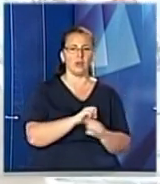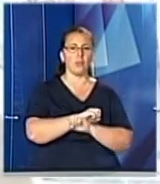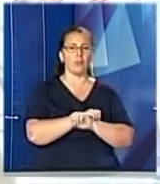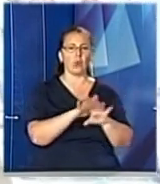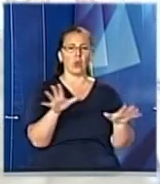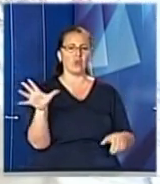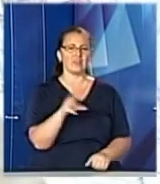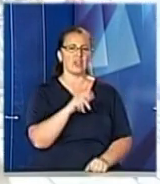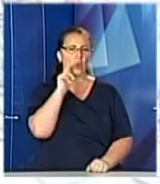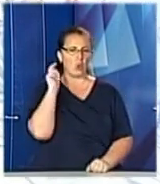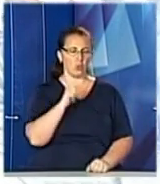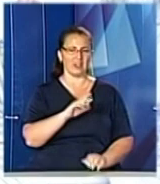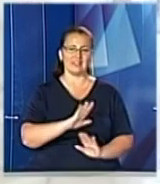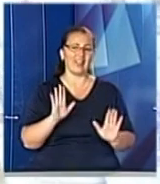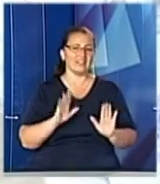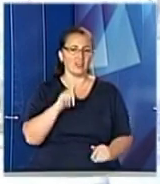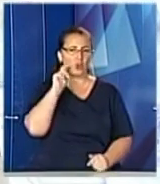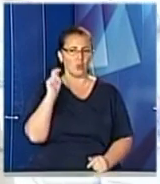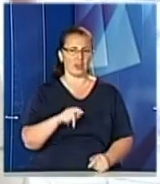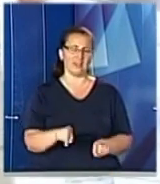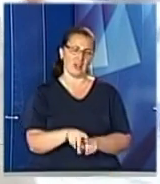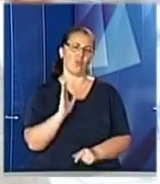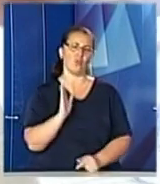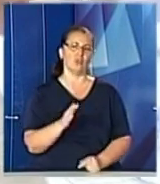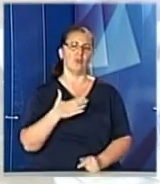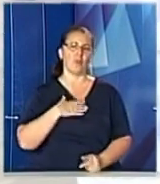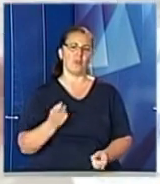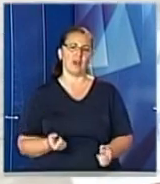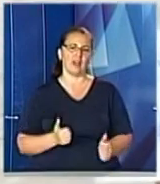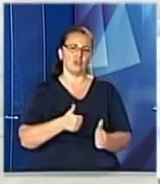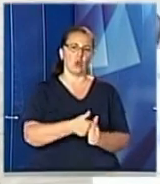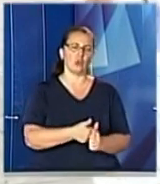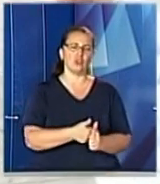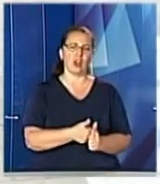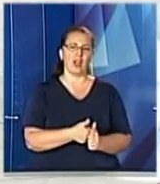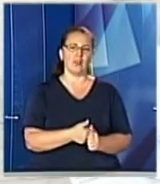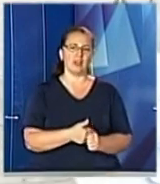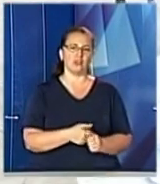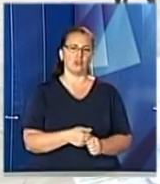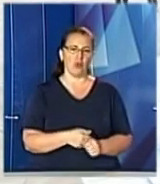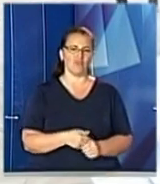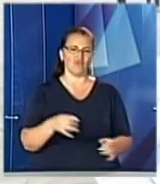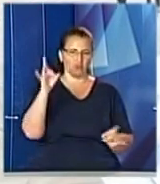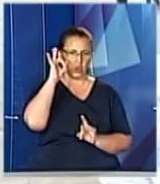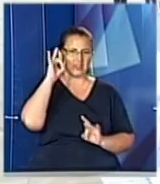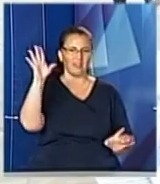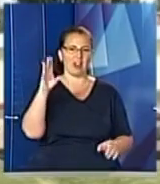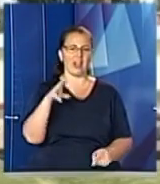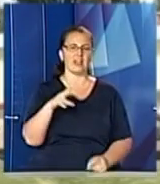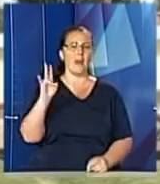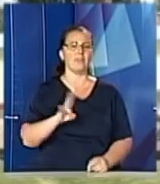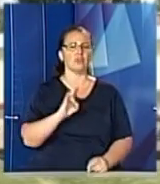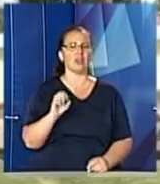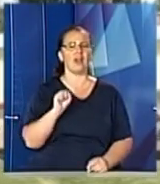всією Україною і не тільки Україною. І таким чином ми долучаємось до прославляння митрополита Андрея.